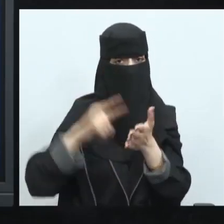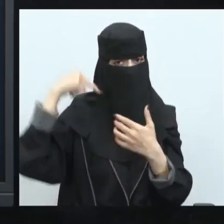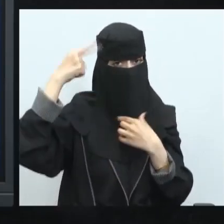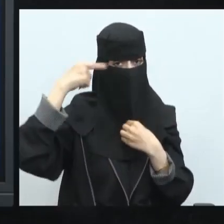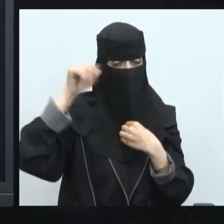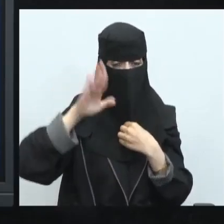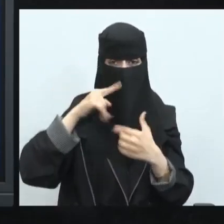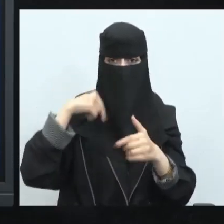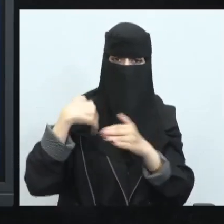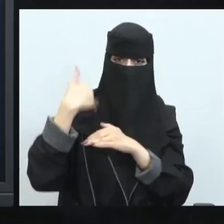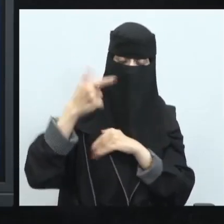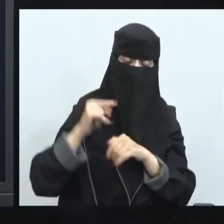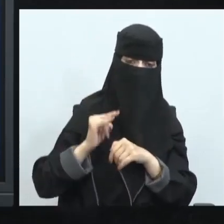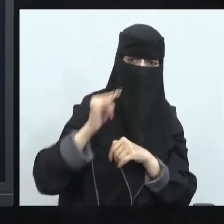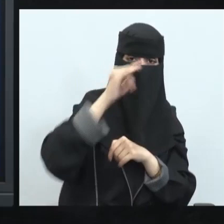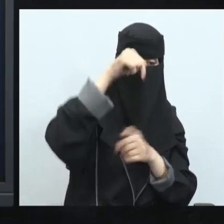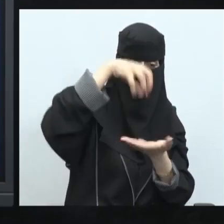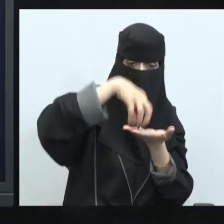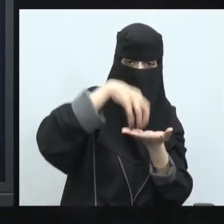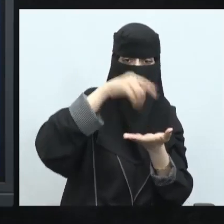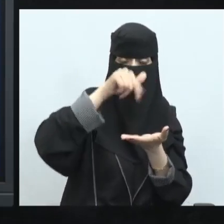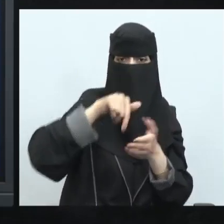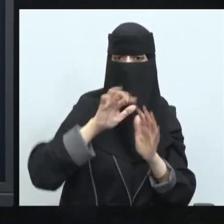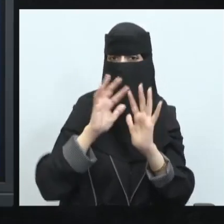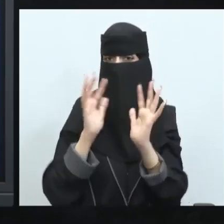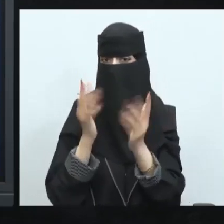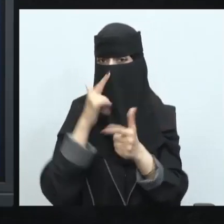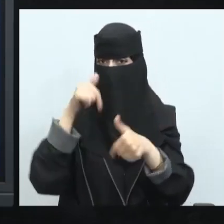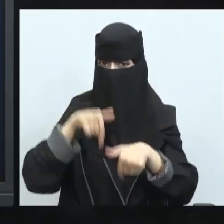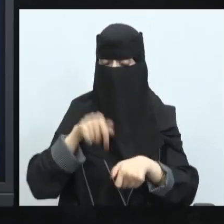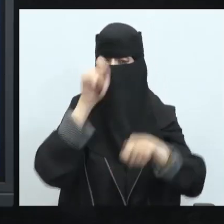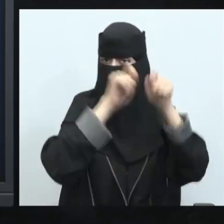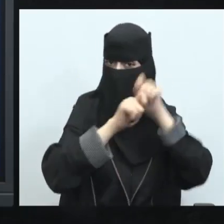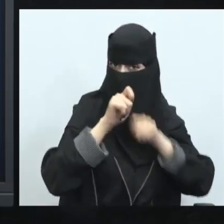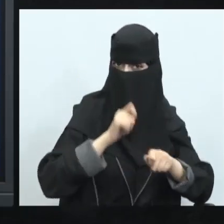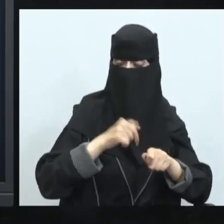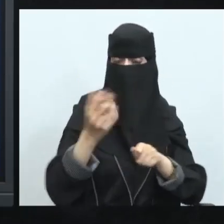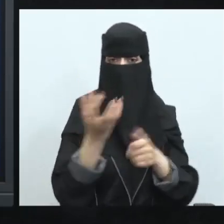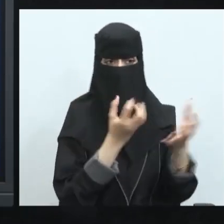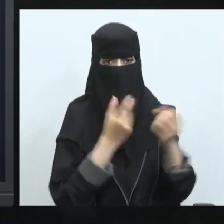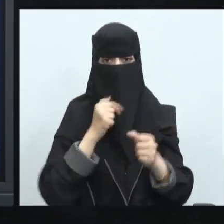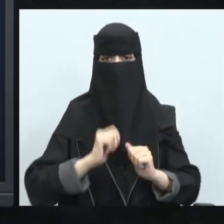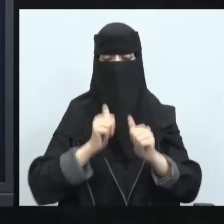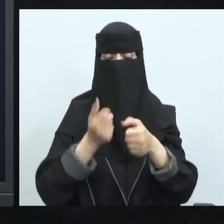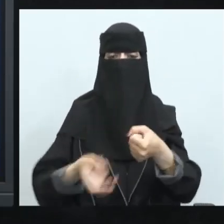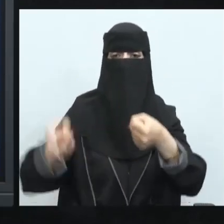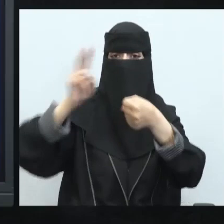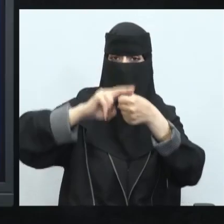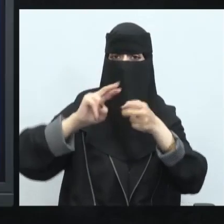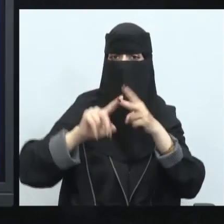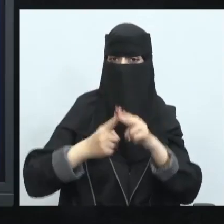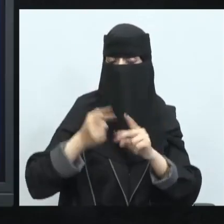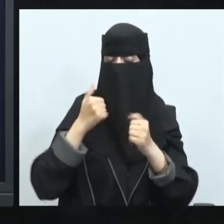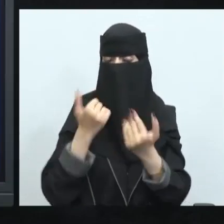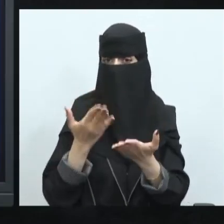أذهب إلى مكان مثلا عام لابد أن أستخدم الموارد التي بالإمكانة عادة تدويرها إذا